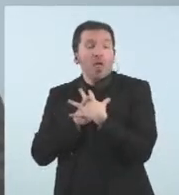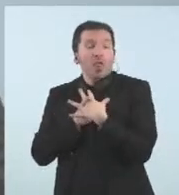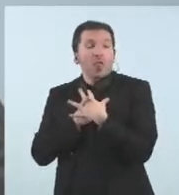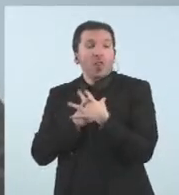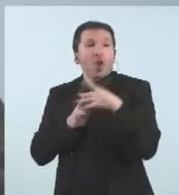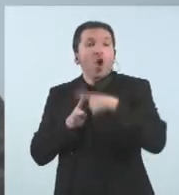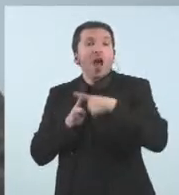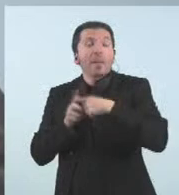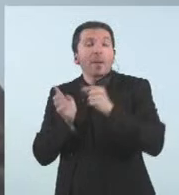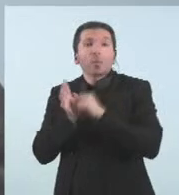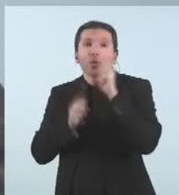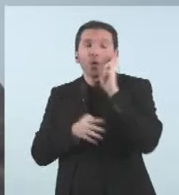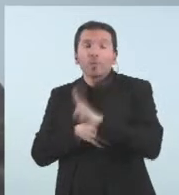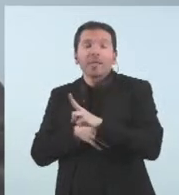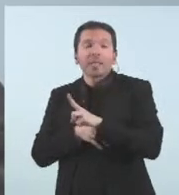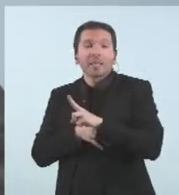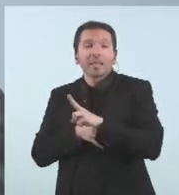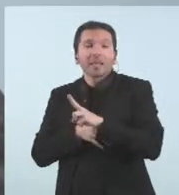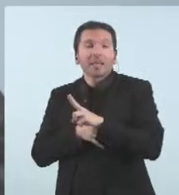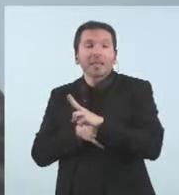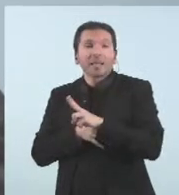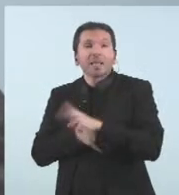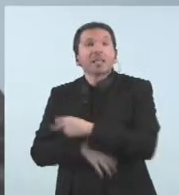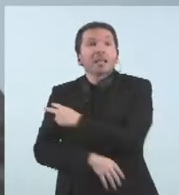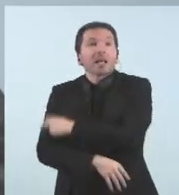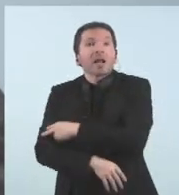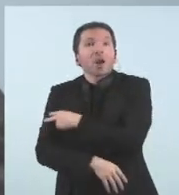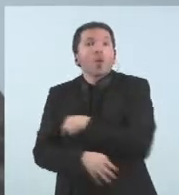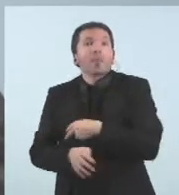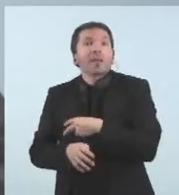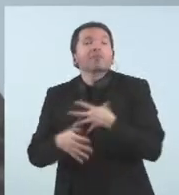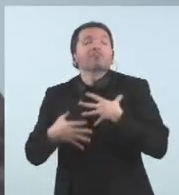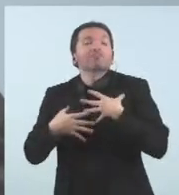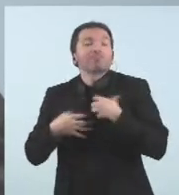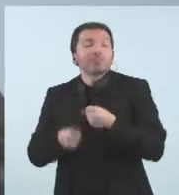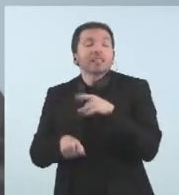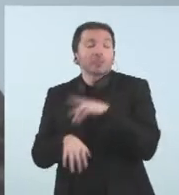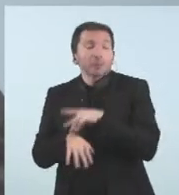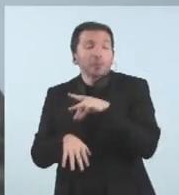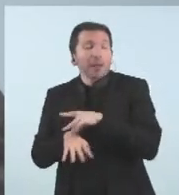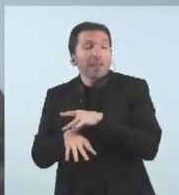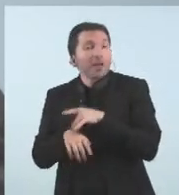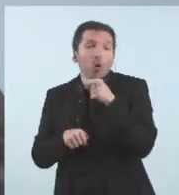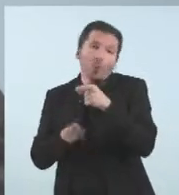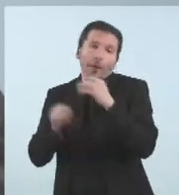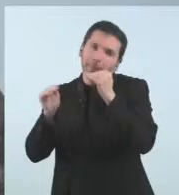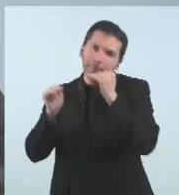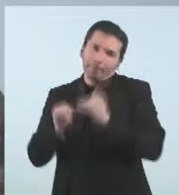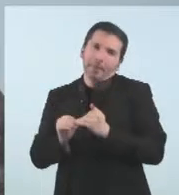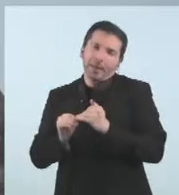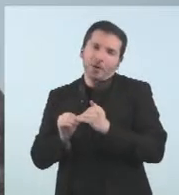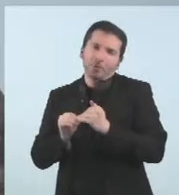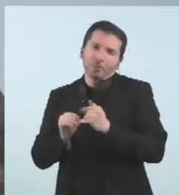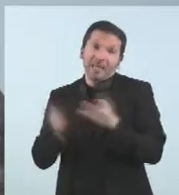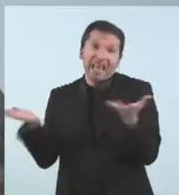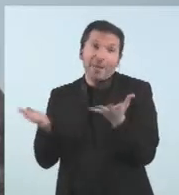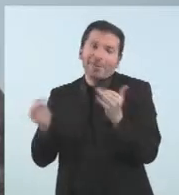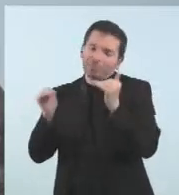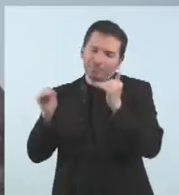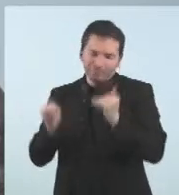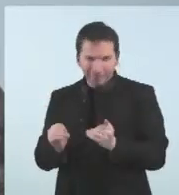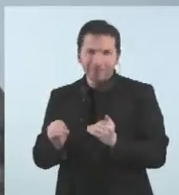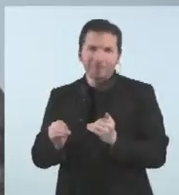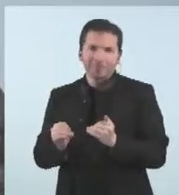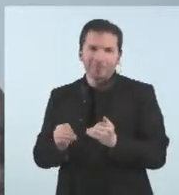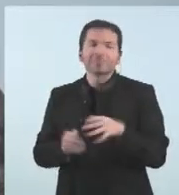molt menys greu que el que hem viscut durant la pandèmia fins ara com deia estem veient tot i la pujada l'escalada